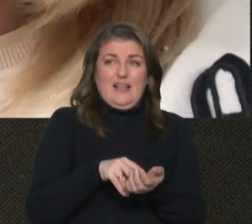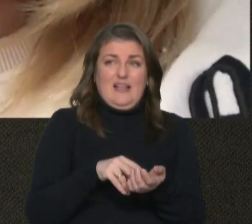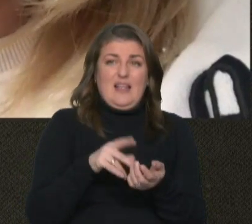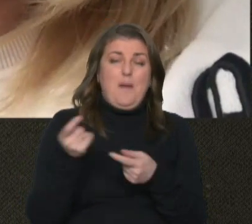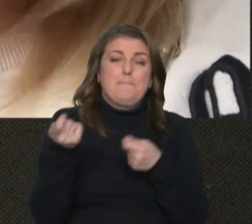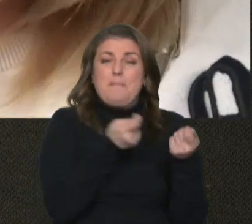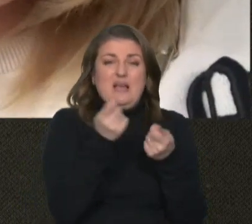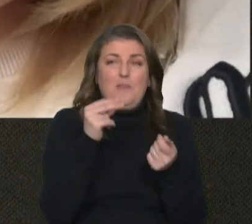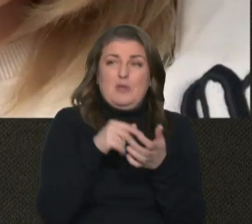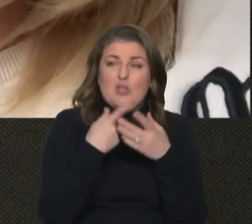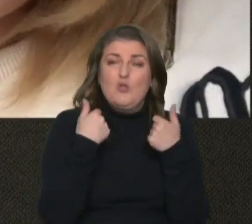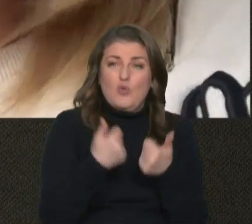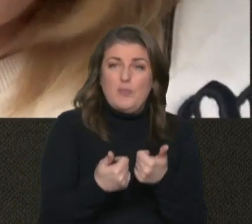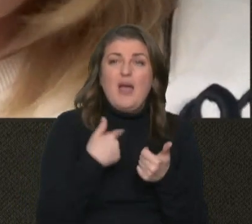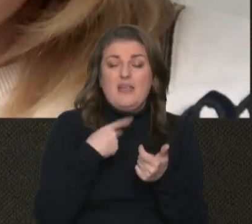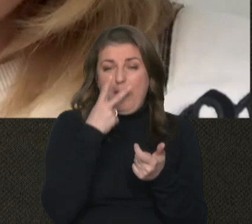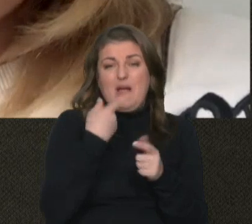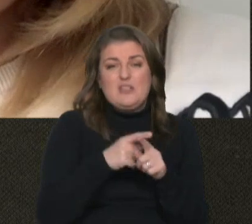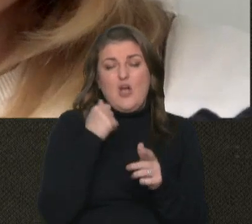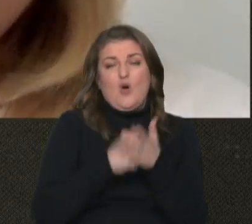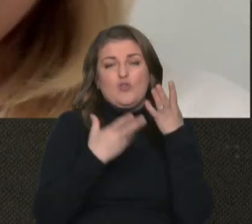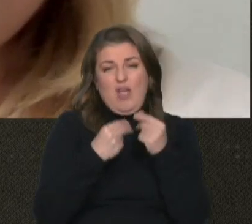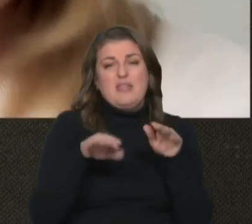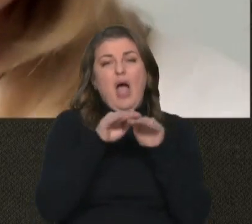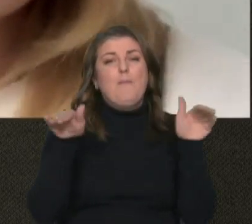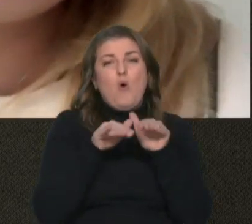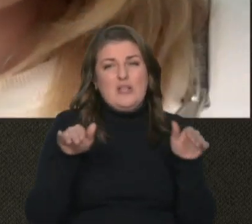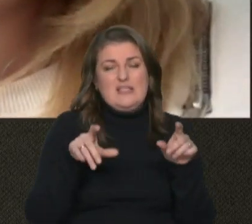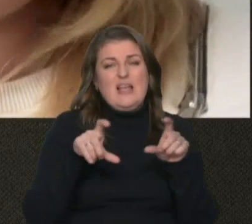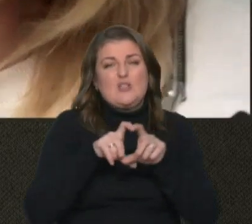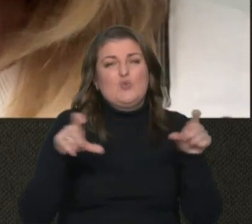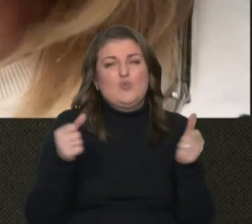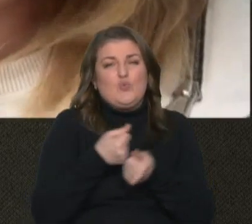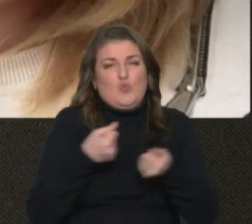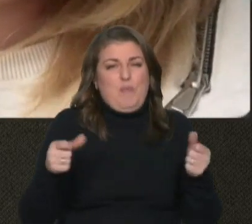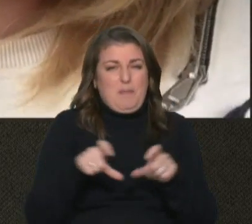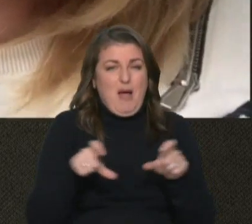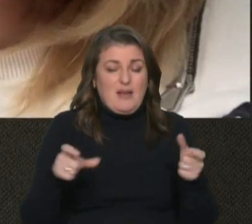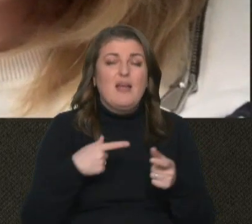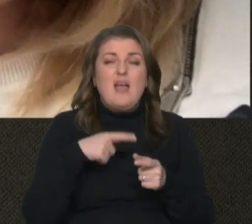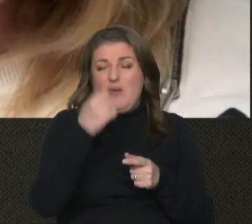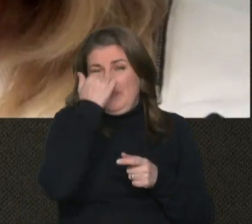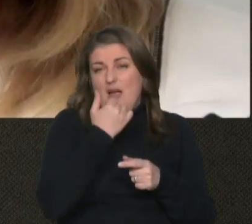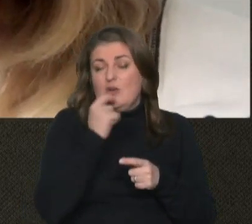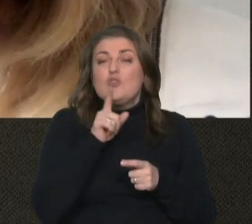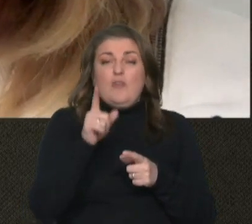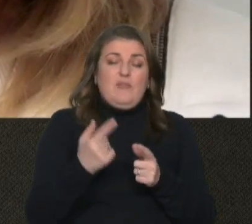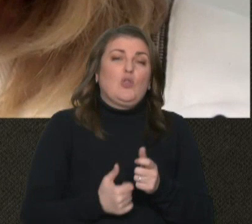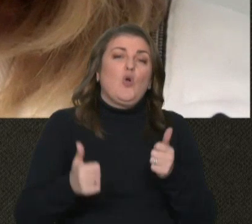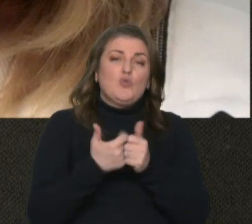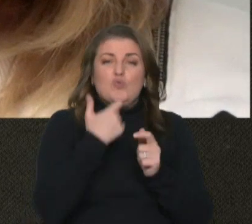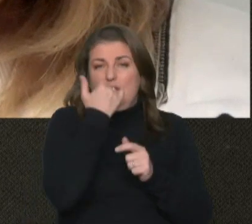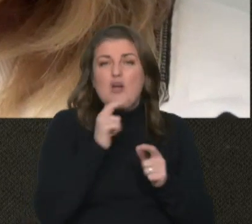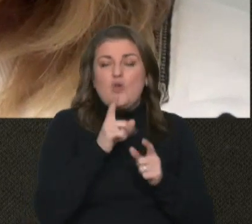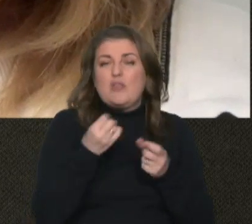Я розумію, я це бачу щодня на полицях супермаркетів, як воно впливає. Марина, я вам дуже дякую за те, що долучились. Дуже